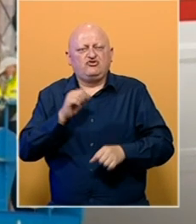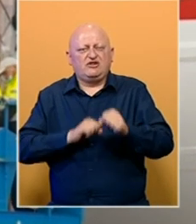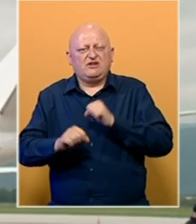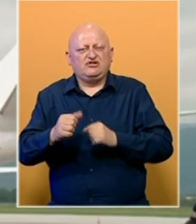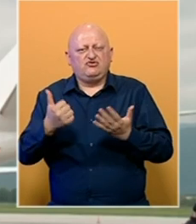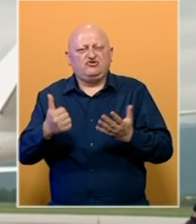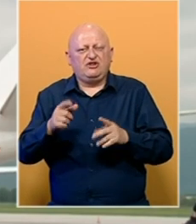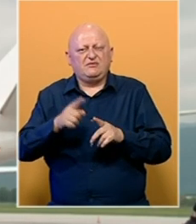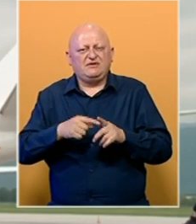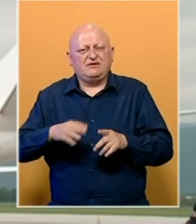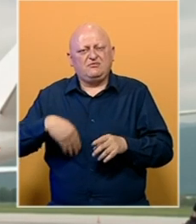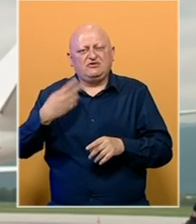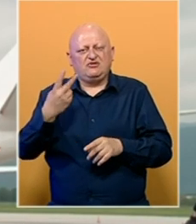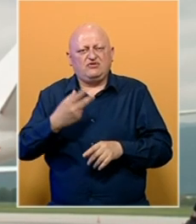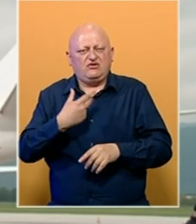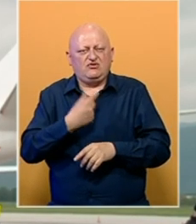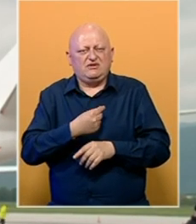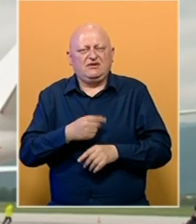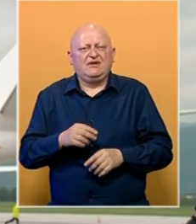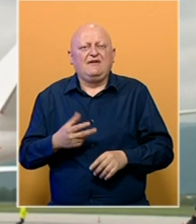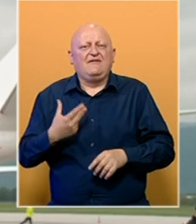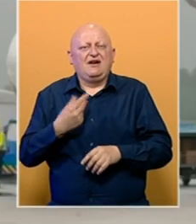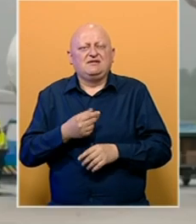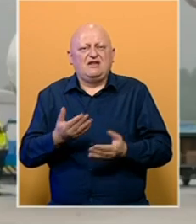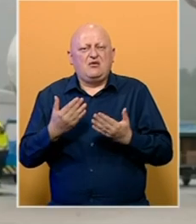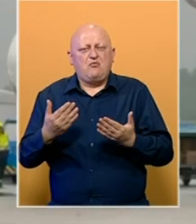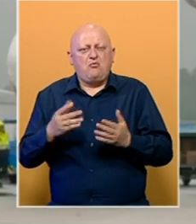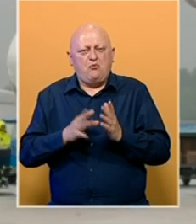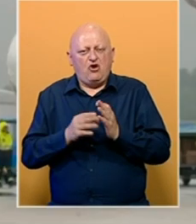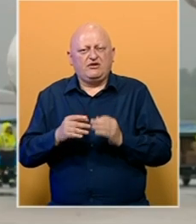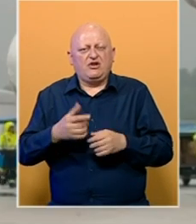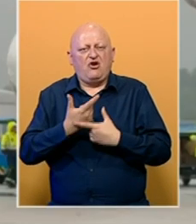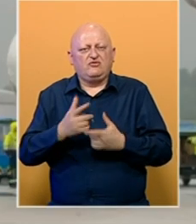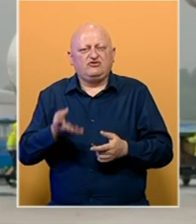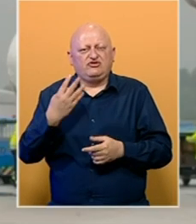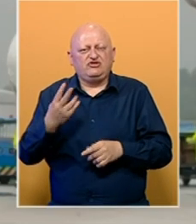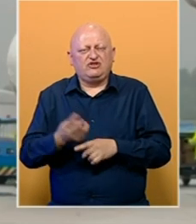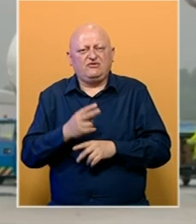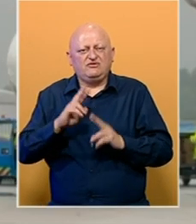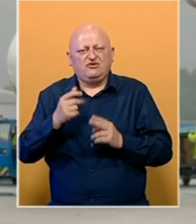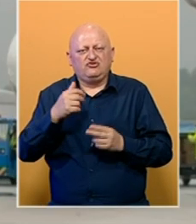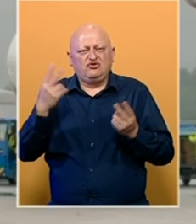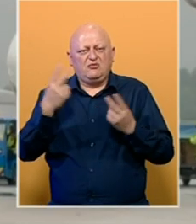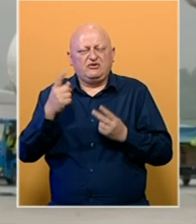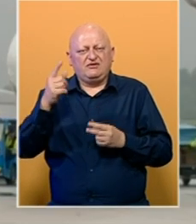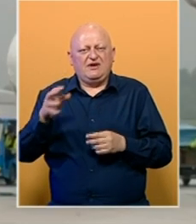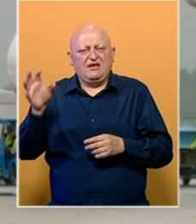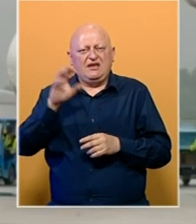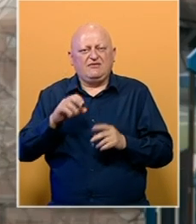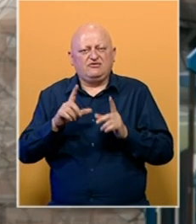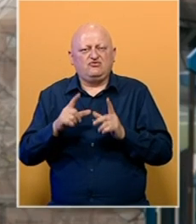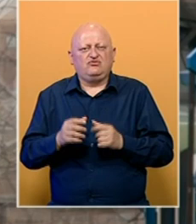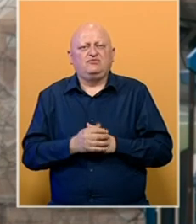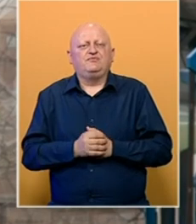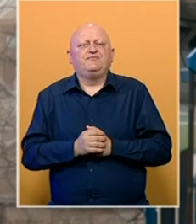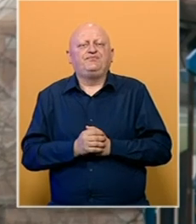Pruža zaštitu šest mjeseci poslije druge doze. Vakcina Moderna odobrena je u više od 40 država u svijetu, što potrazumijeva i